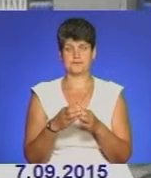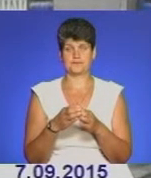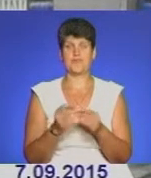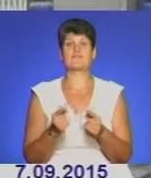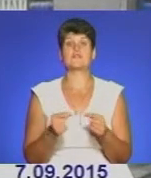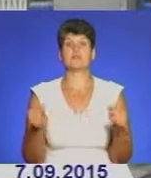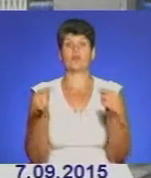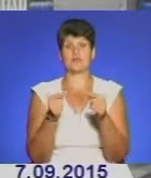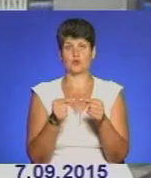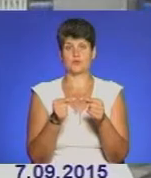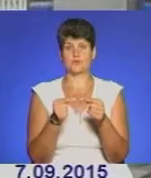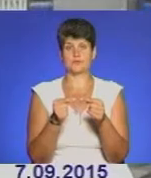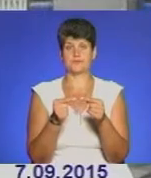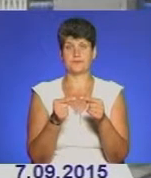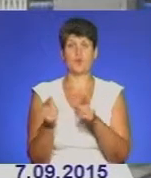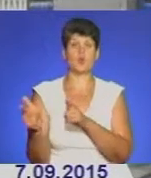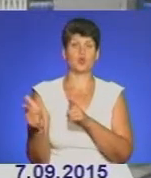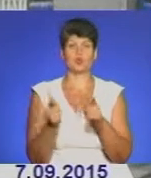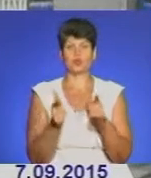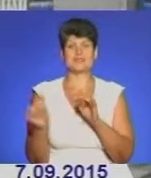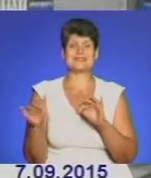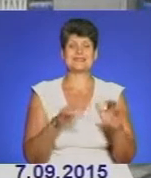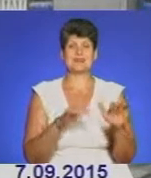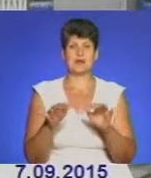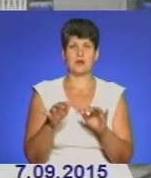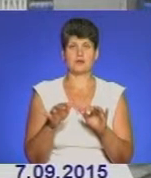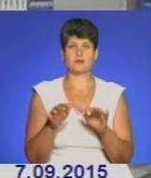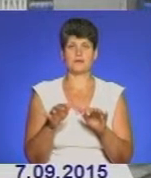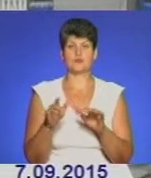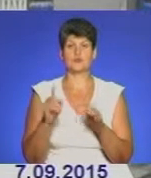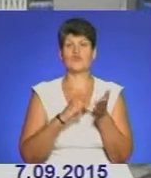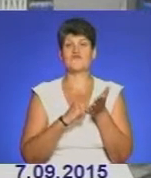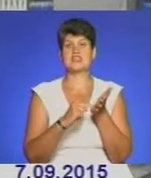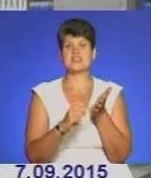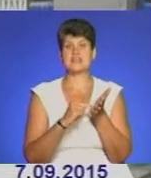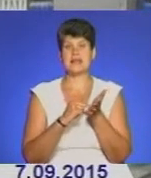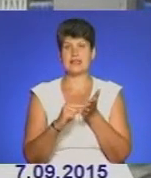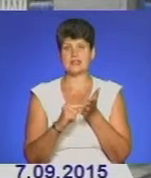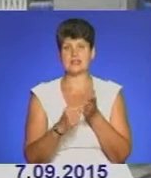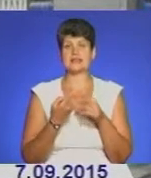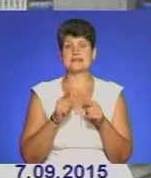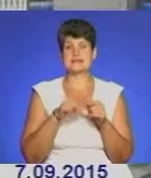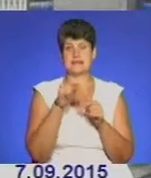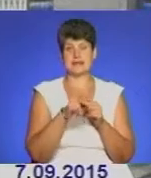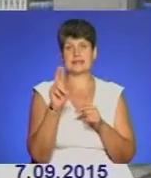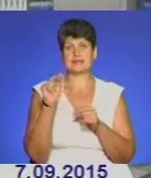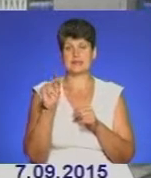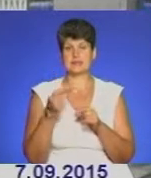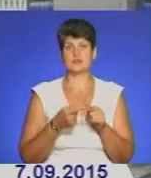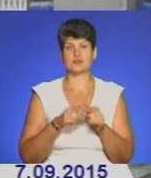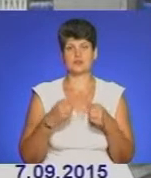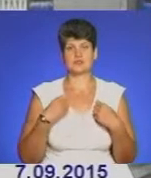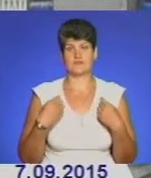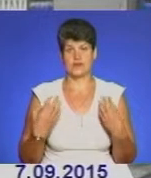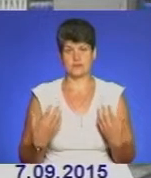Відповідно, готуються заходи щодо відзначення даної дати, даного свята.